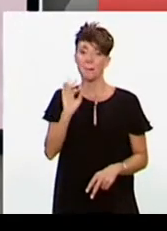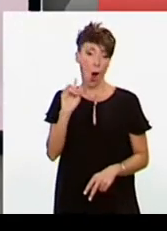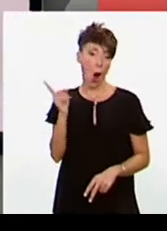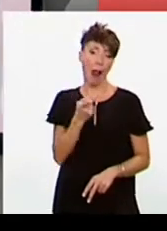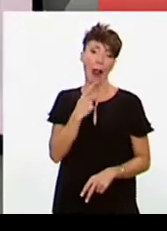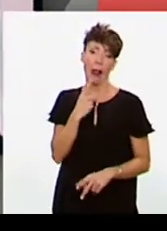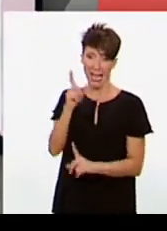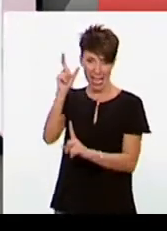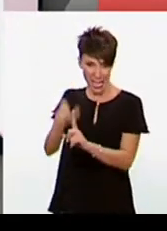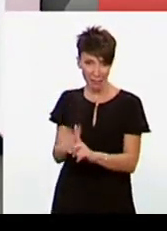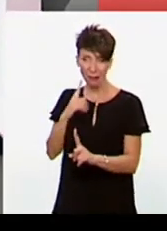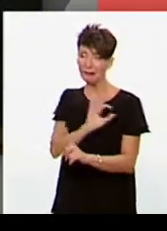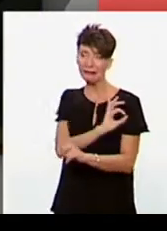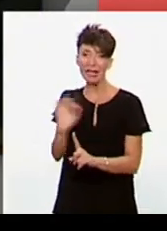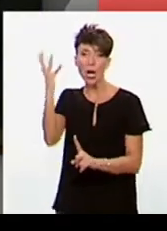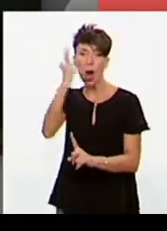μιλούν για τον θηλυκό Ομπάμα.